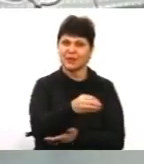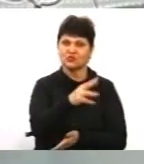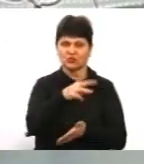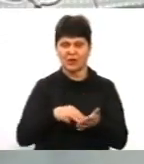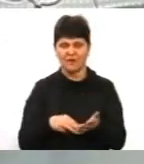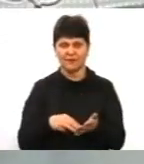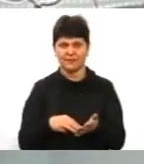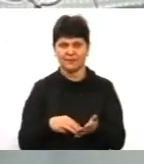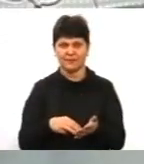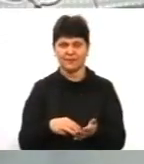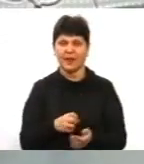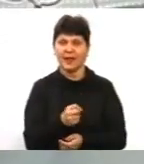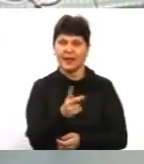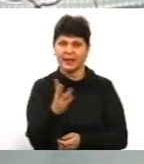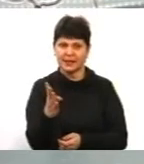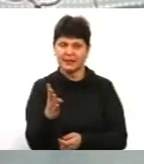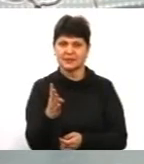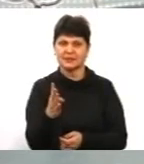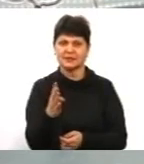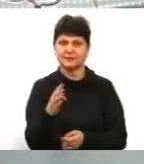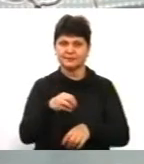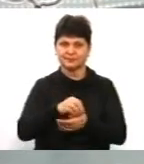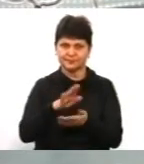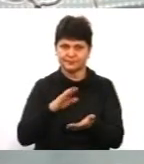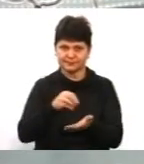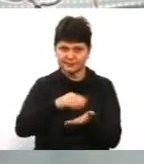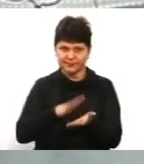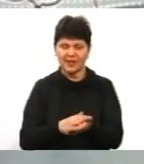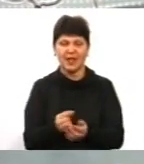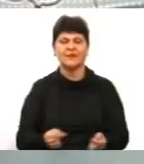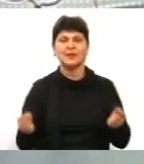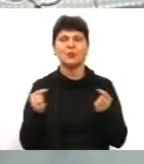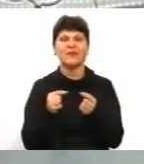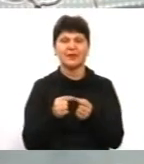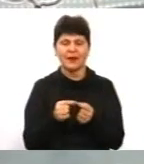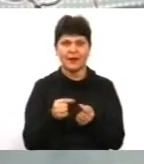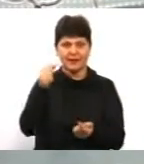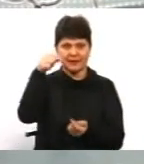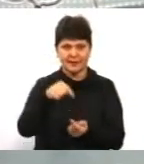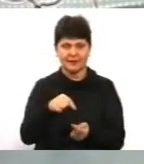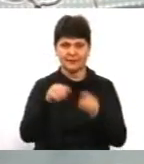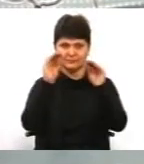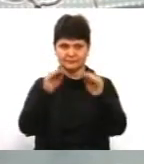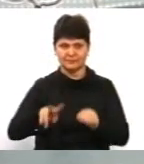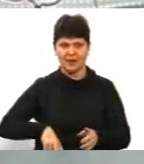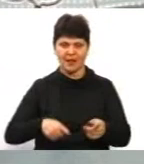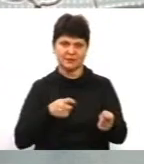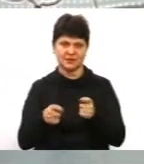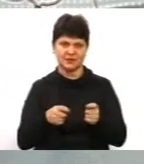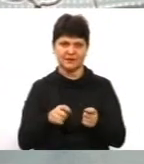Кількість спрацювань відповідає складених адміністративних матеріалів.